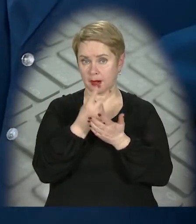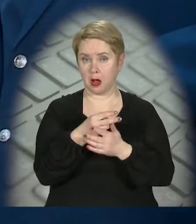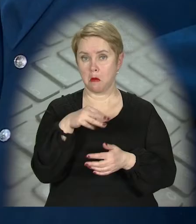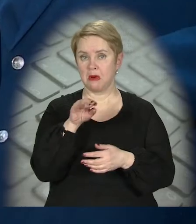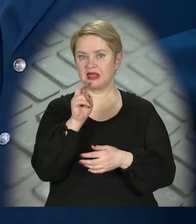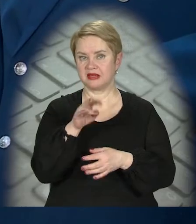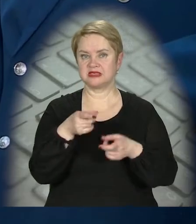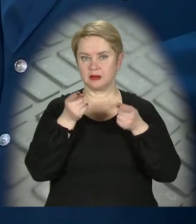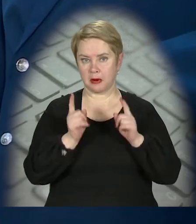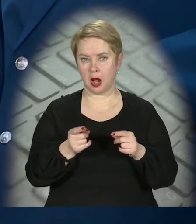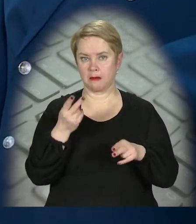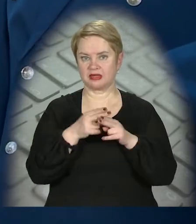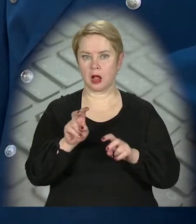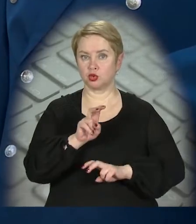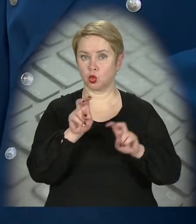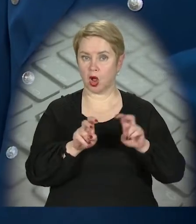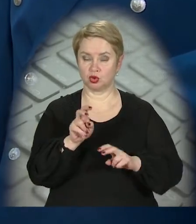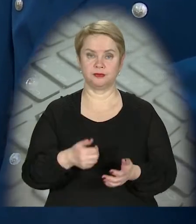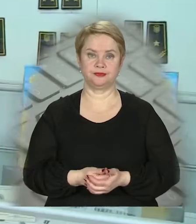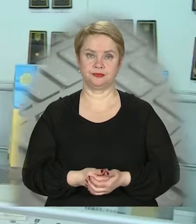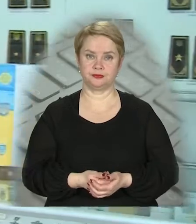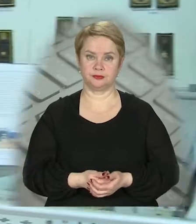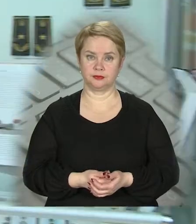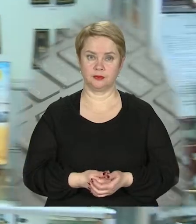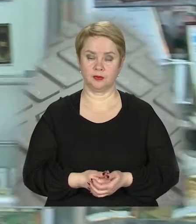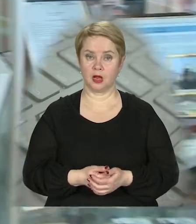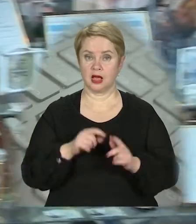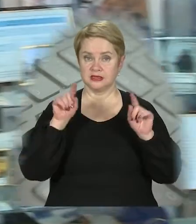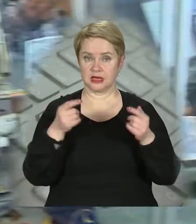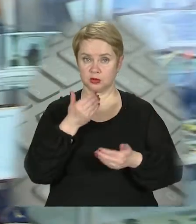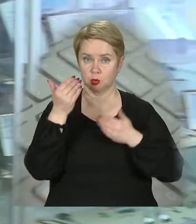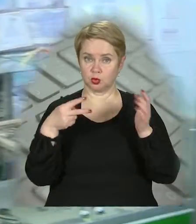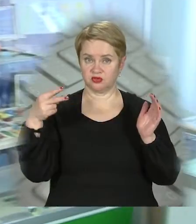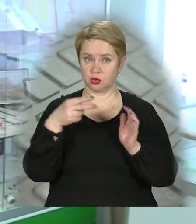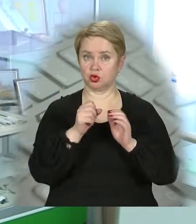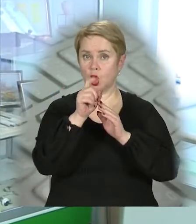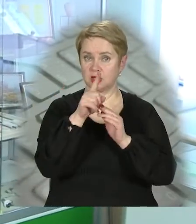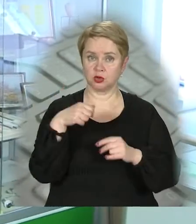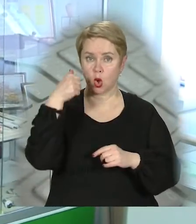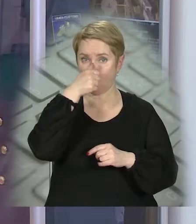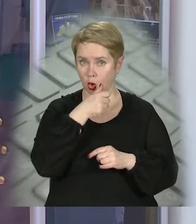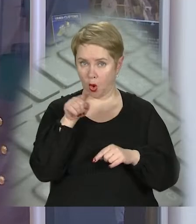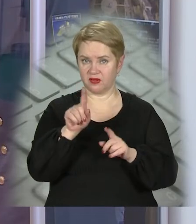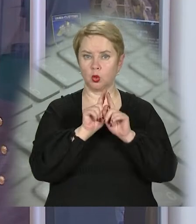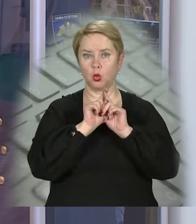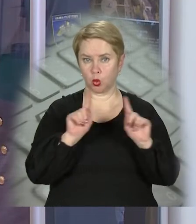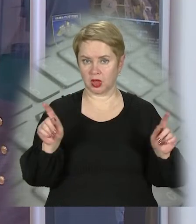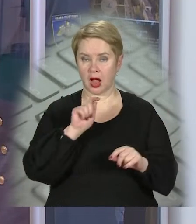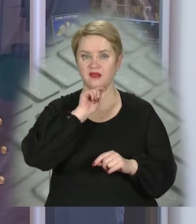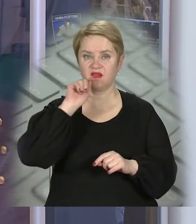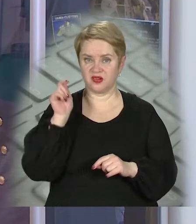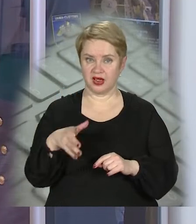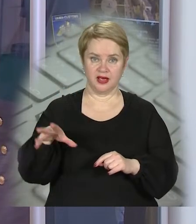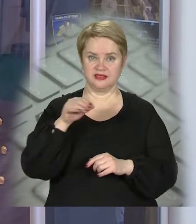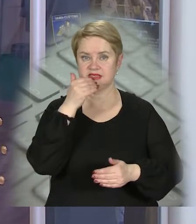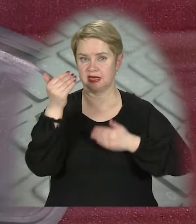митників – справжній металошукач. Заснували музей у 2011 році. Він унікальний в Україні.